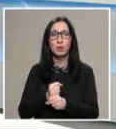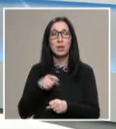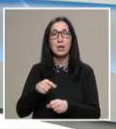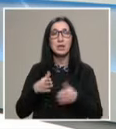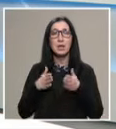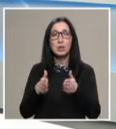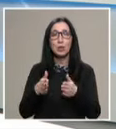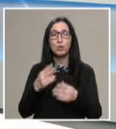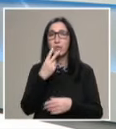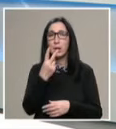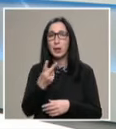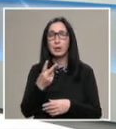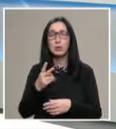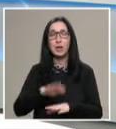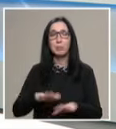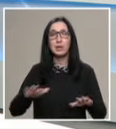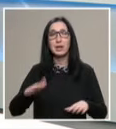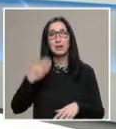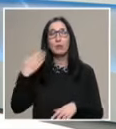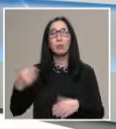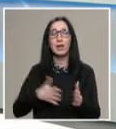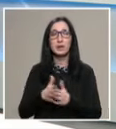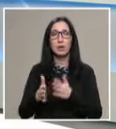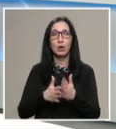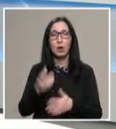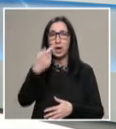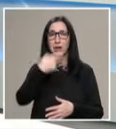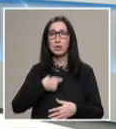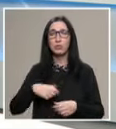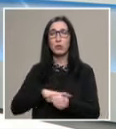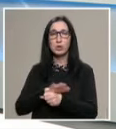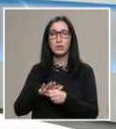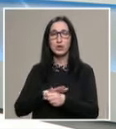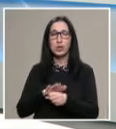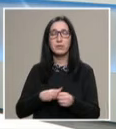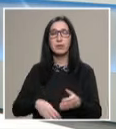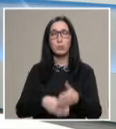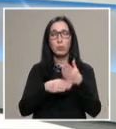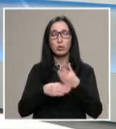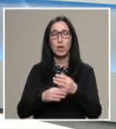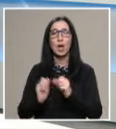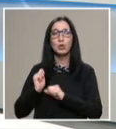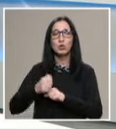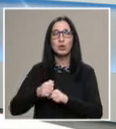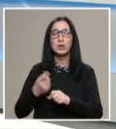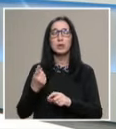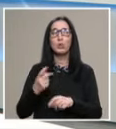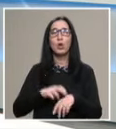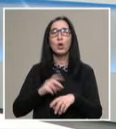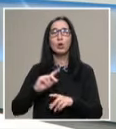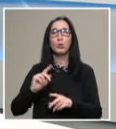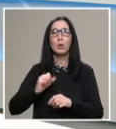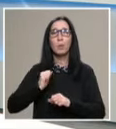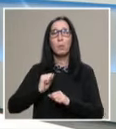е насочил вниманието си към децата и младите хора и тяхното личностно усъвършенстване с помощта на джуджицото и други